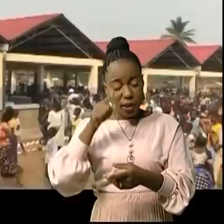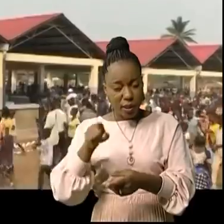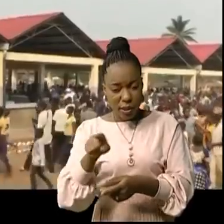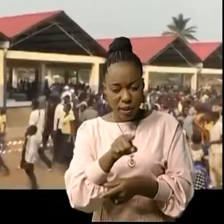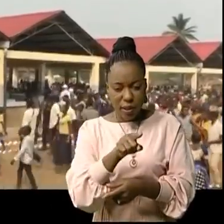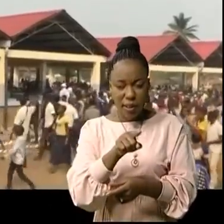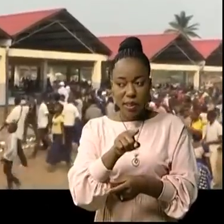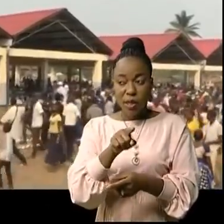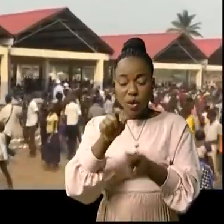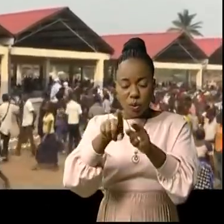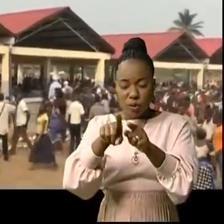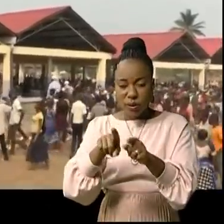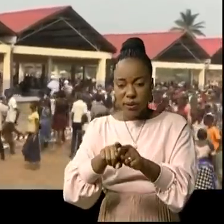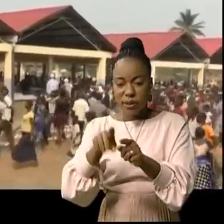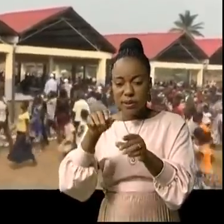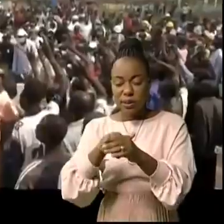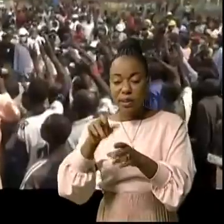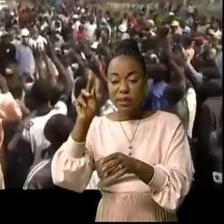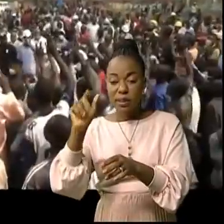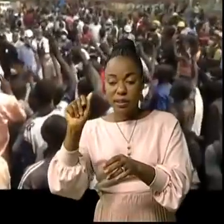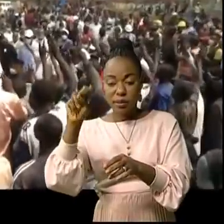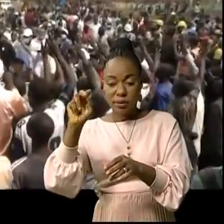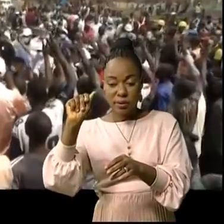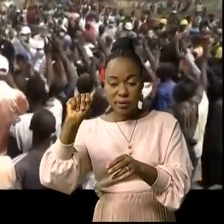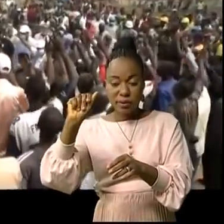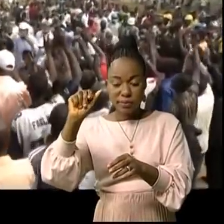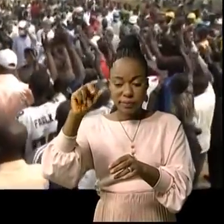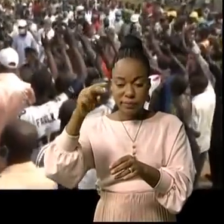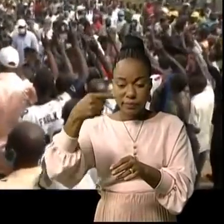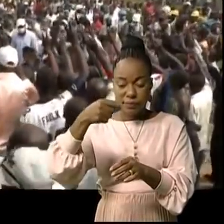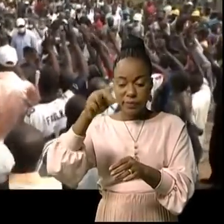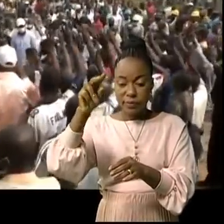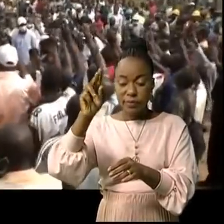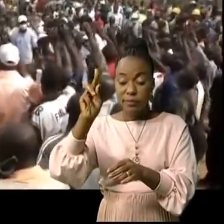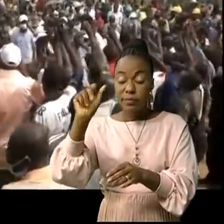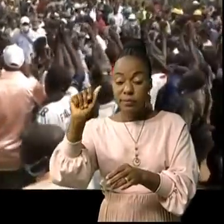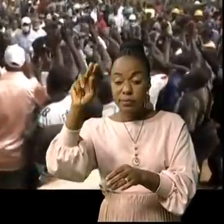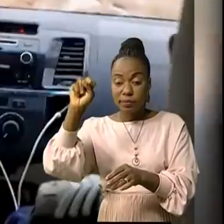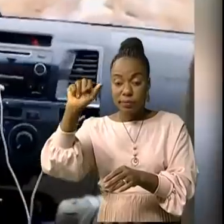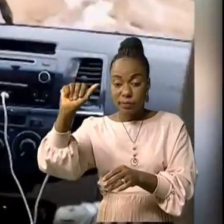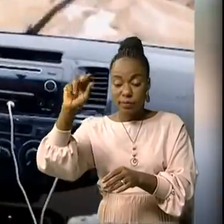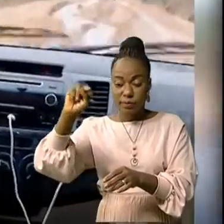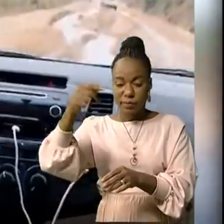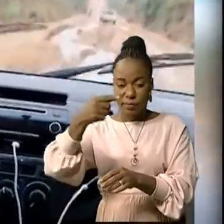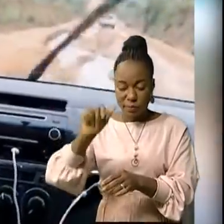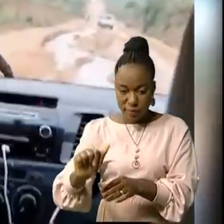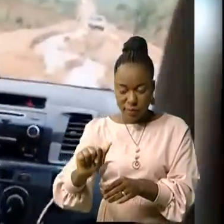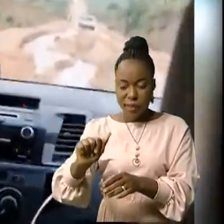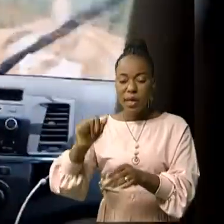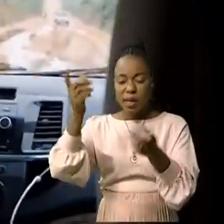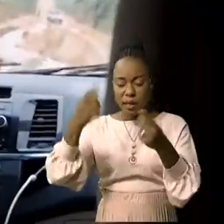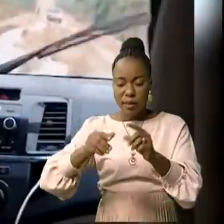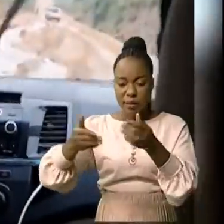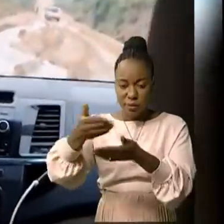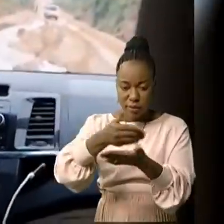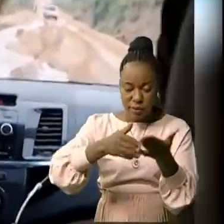à une trentaine de kilomètres de Kananga, avant de régagner Kinshasa via la province du Kassai oriental. Sous la route de retour entre